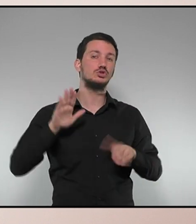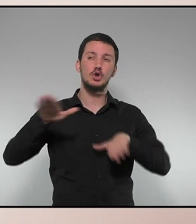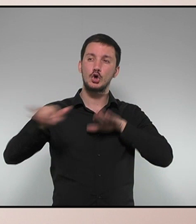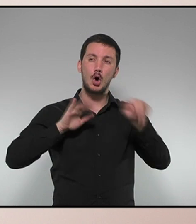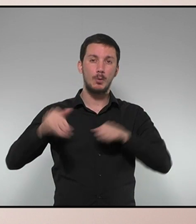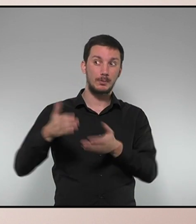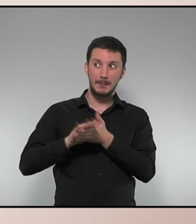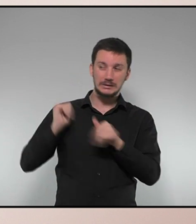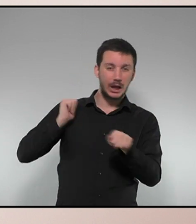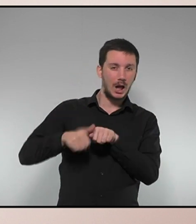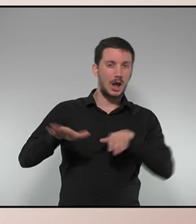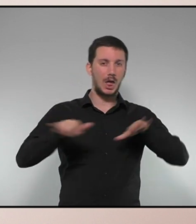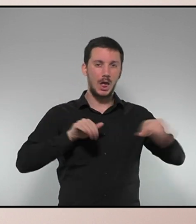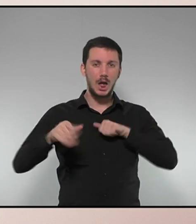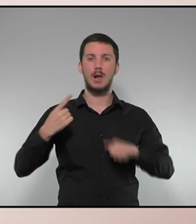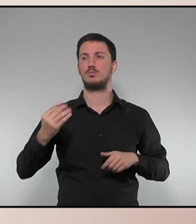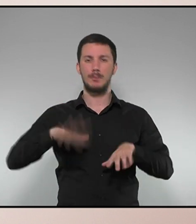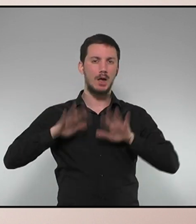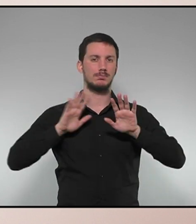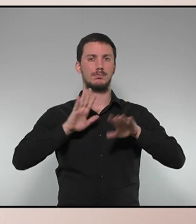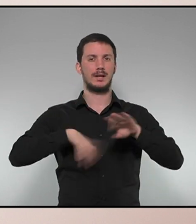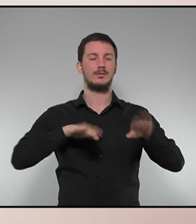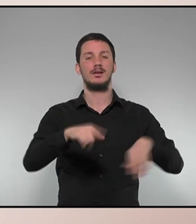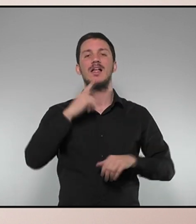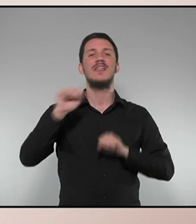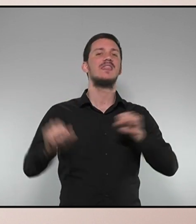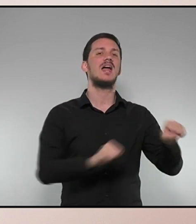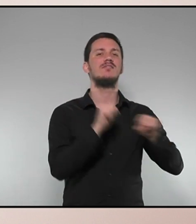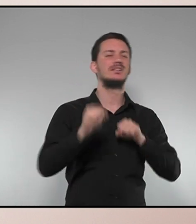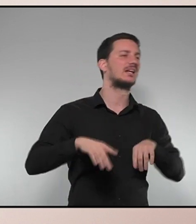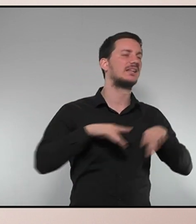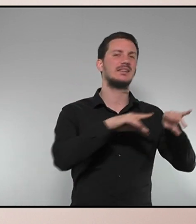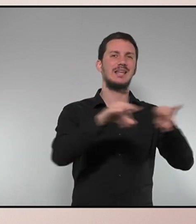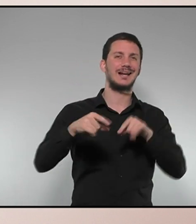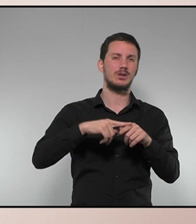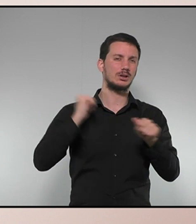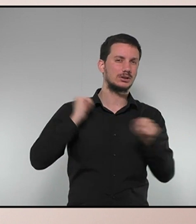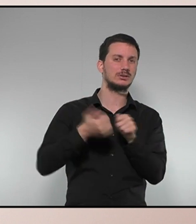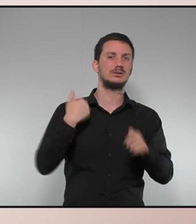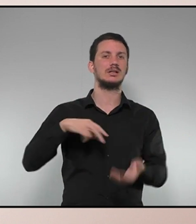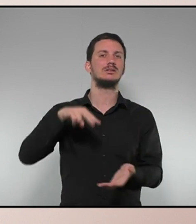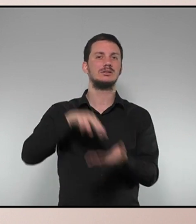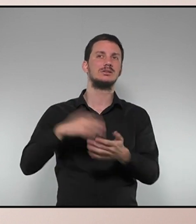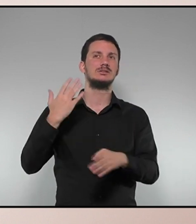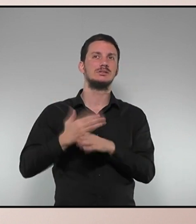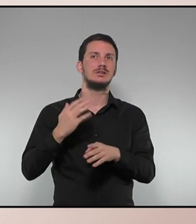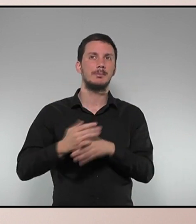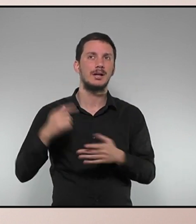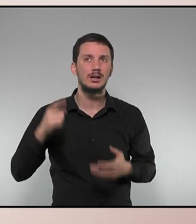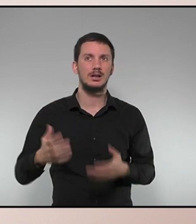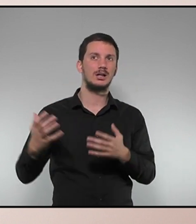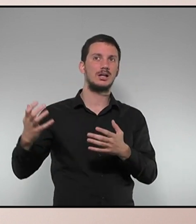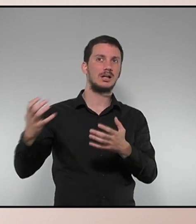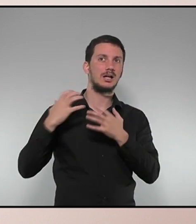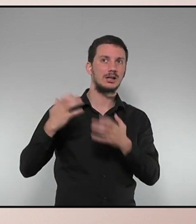darrers mesos. Alguns exemples, moviment en defensa del territori que porta temps plantant-se davant les agressions de l